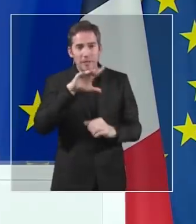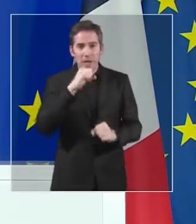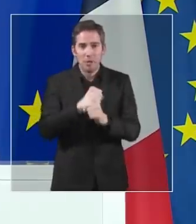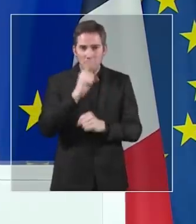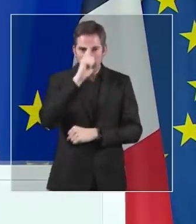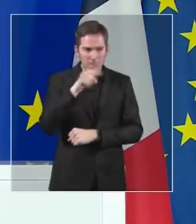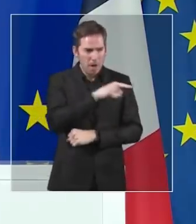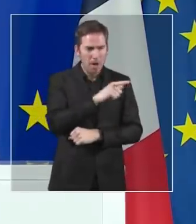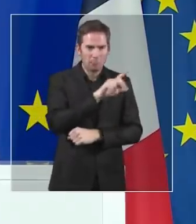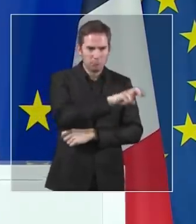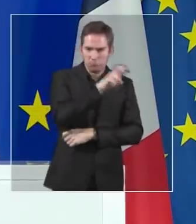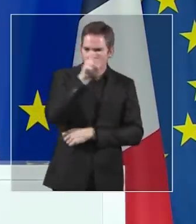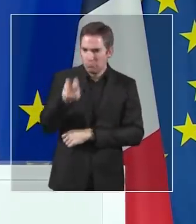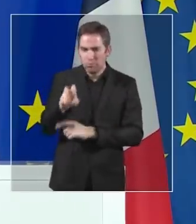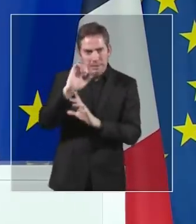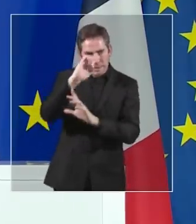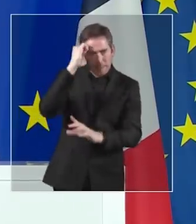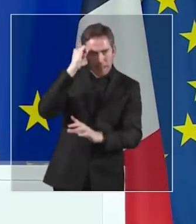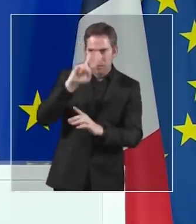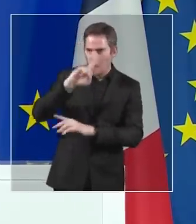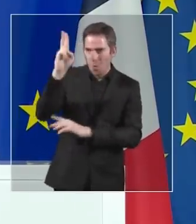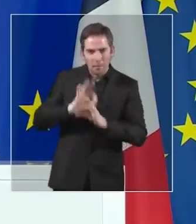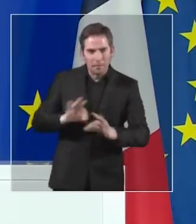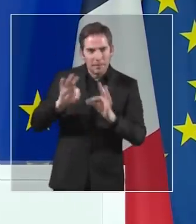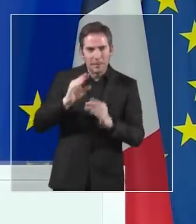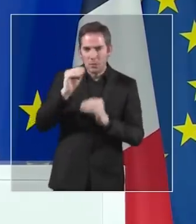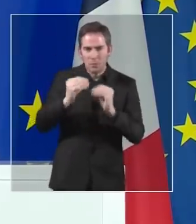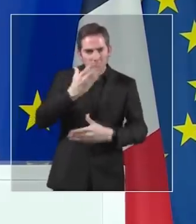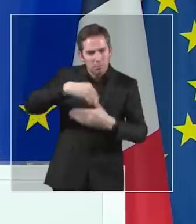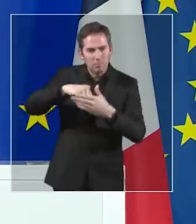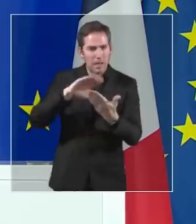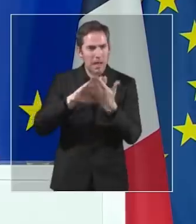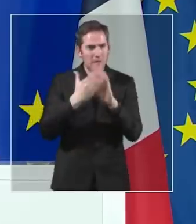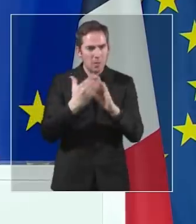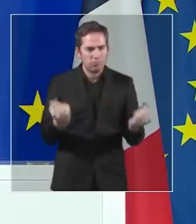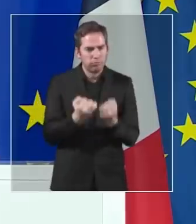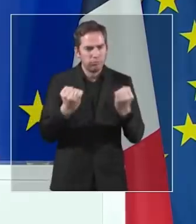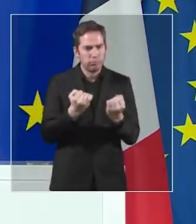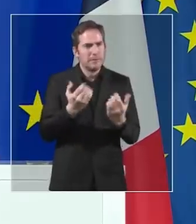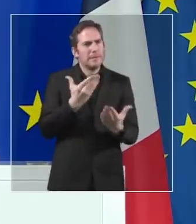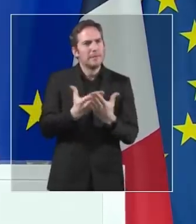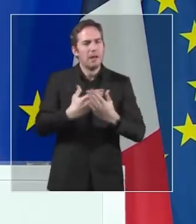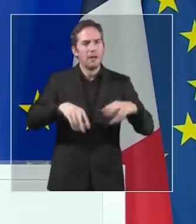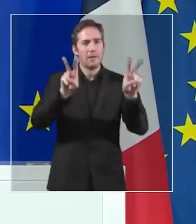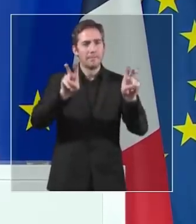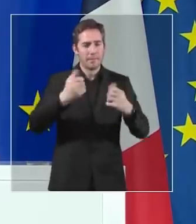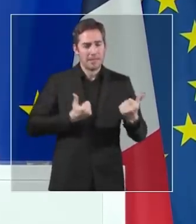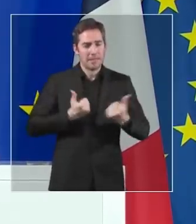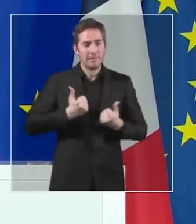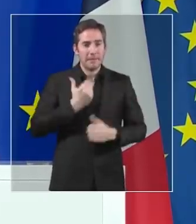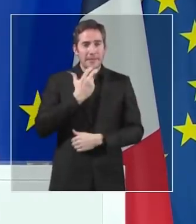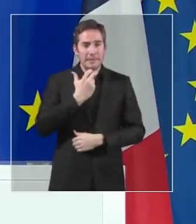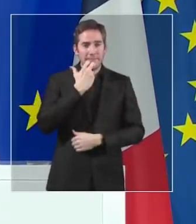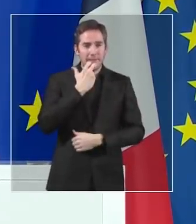'apprentissage, un stage ou une action associative. Ce service civique européen, c'est une proposition que nous ont fait